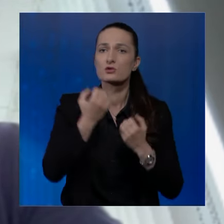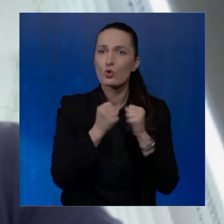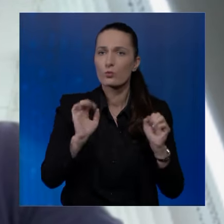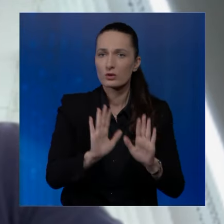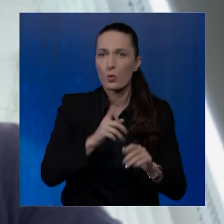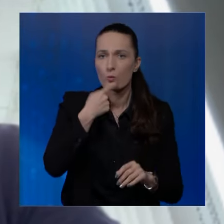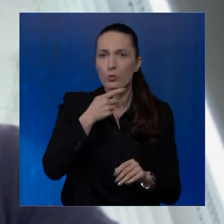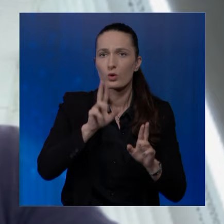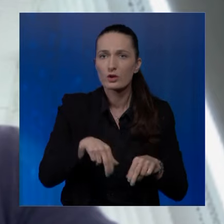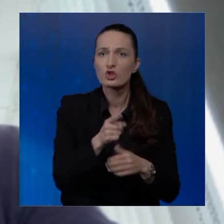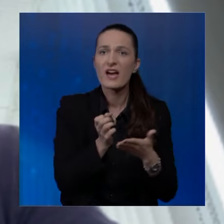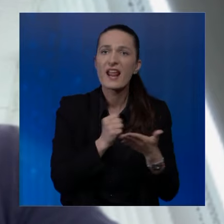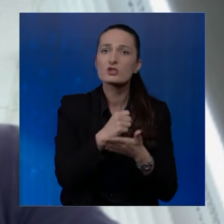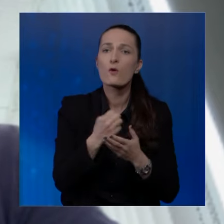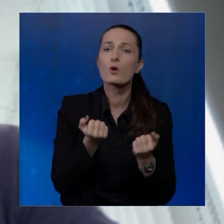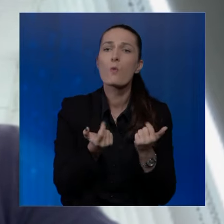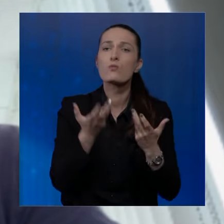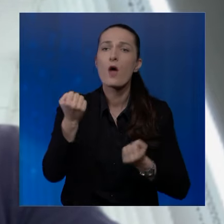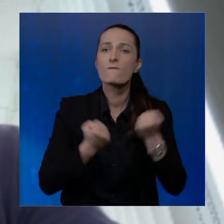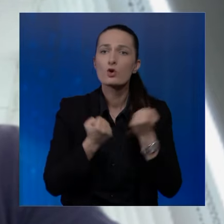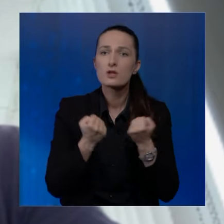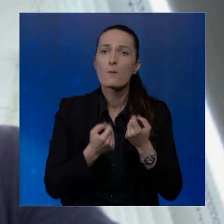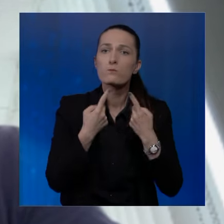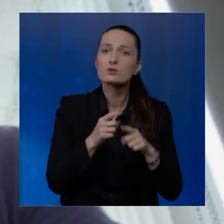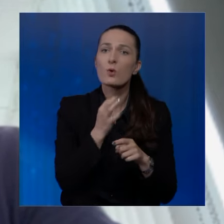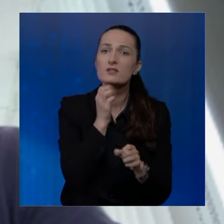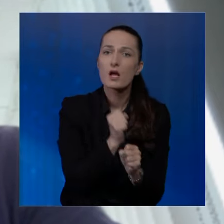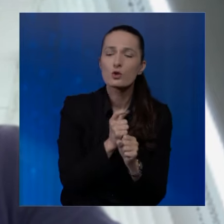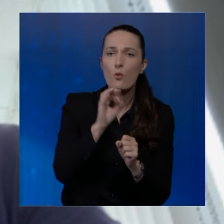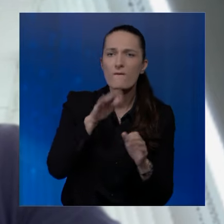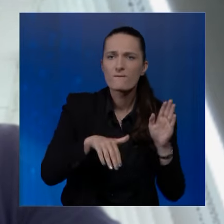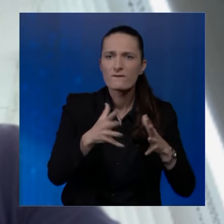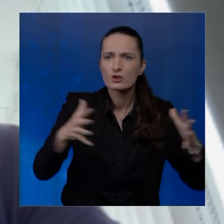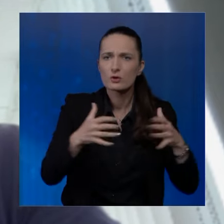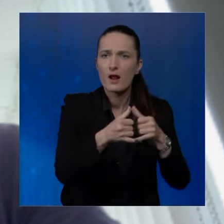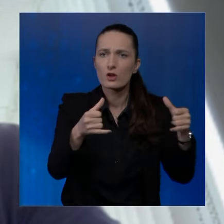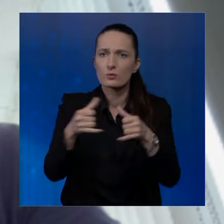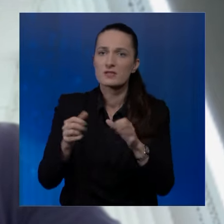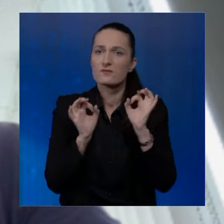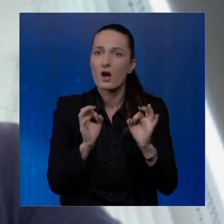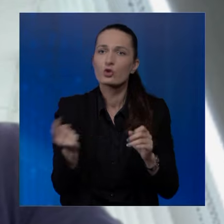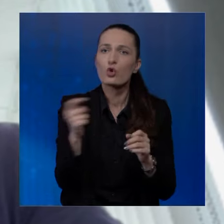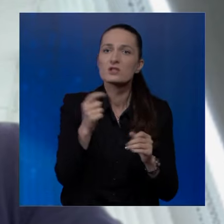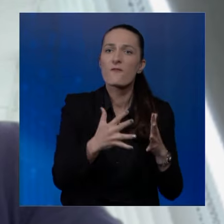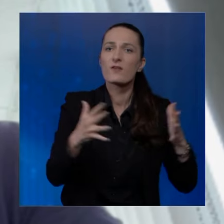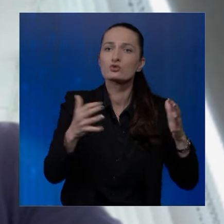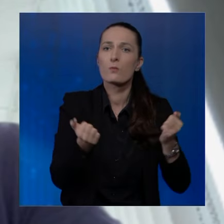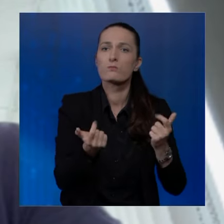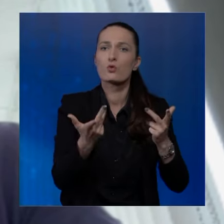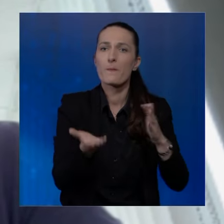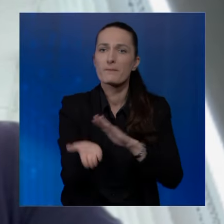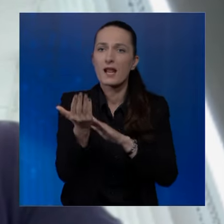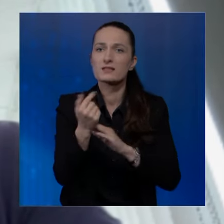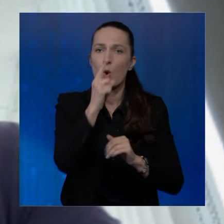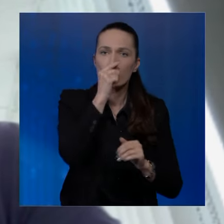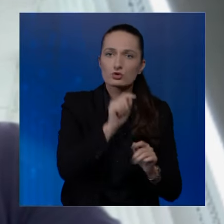tako mogu reći, registrovanih broja vozila, i pogotovo kada se radi o većim gradovima, svakako dolazi do sve većeg broja migracija